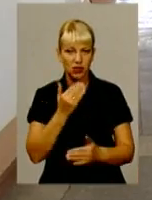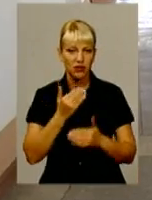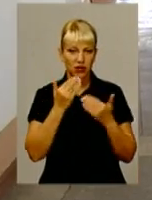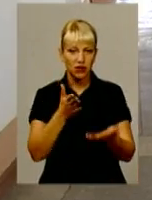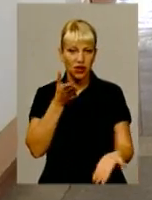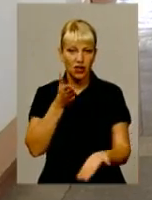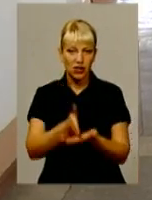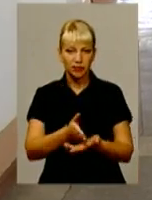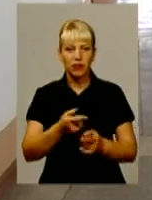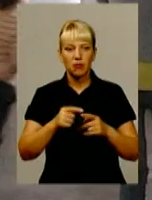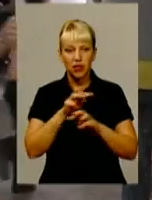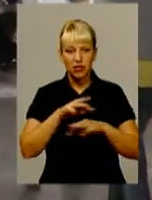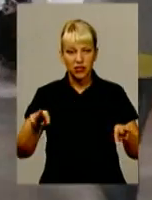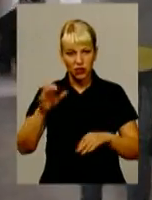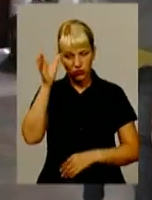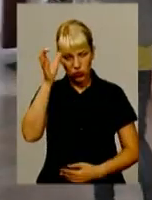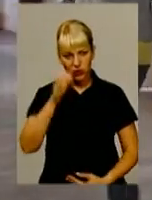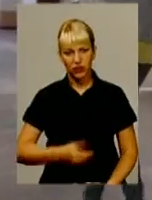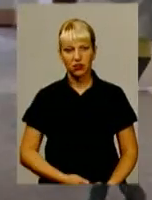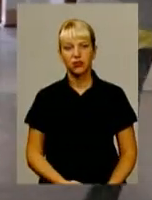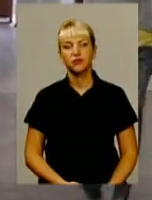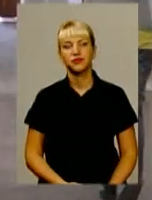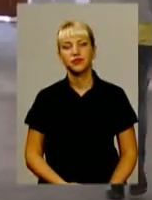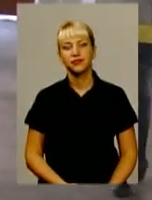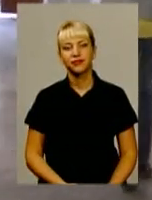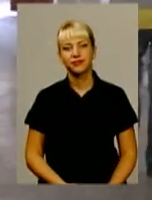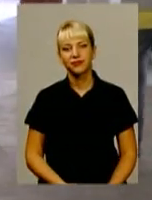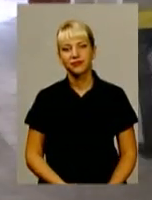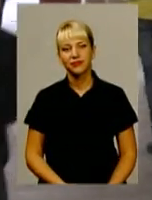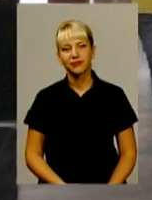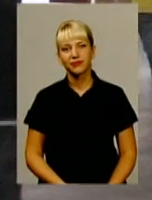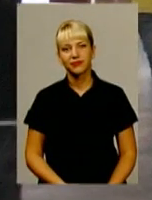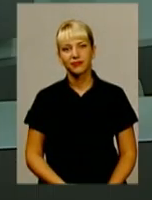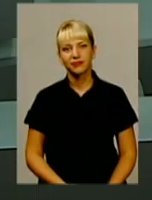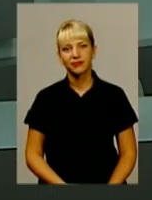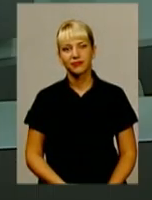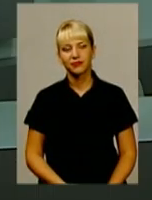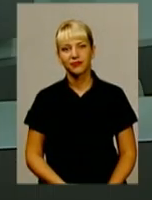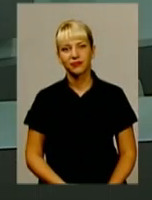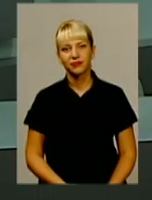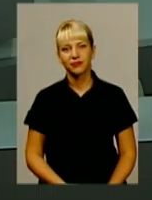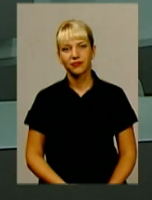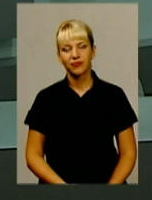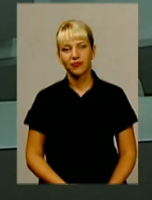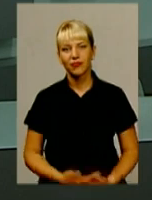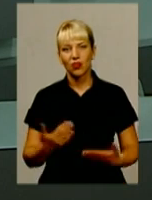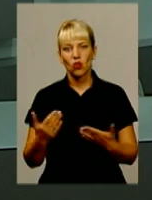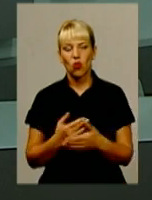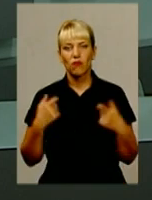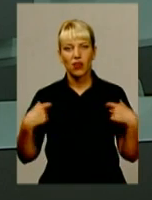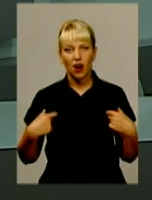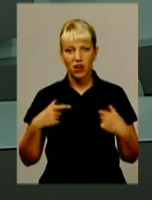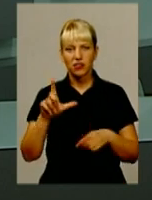гарячу лінію Міністерства освіти. Анна Онекієнко, Андрій Лазарук для інформаційного випуску. Нові ранці,